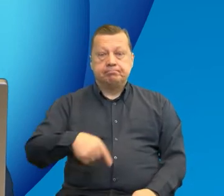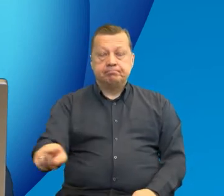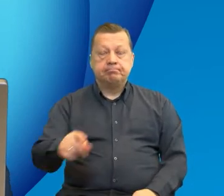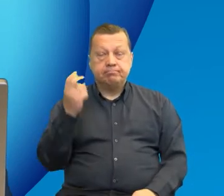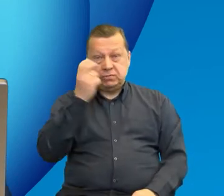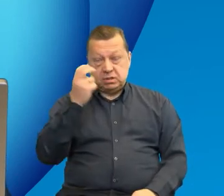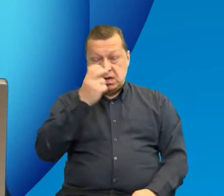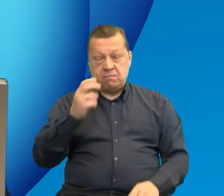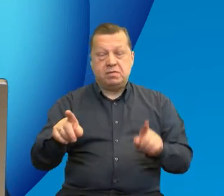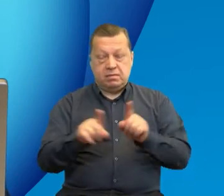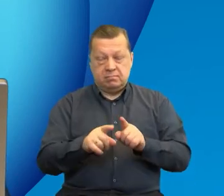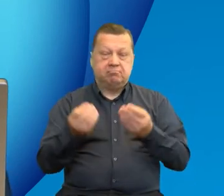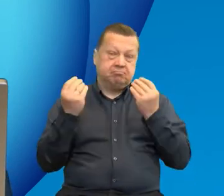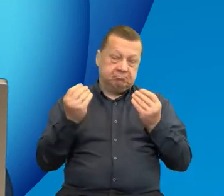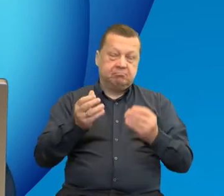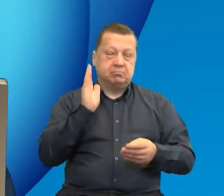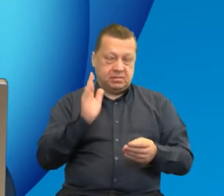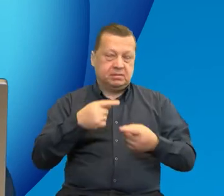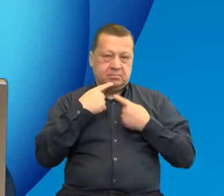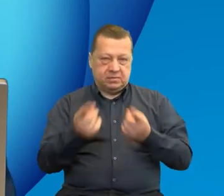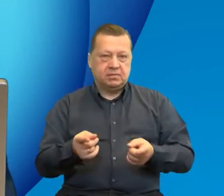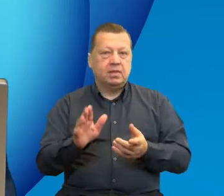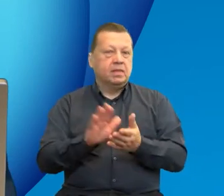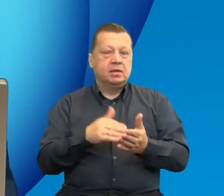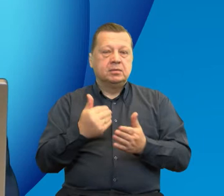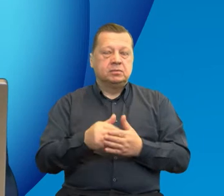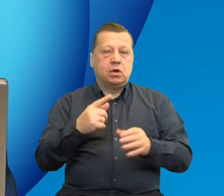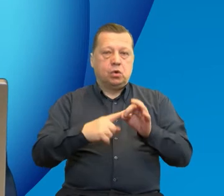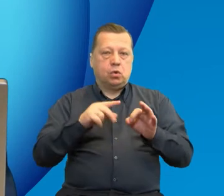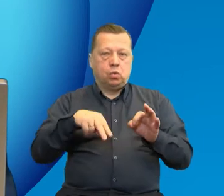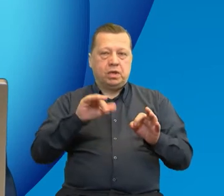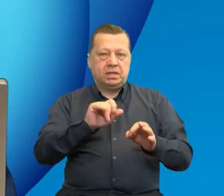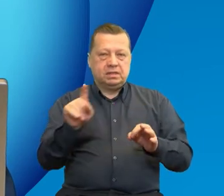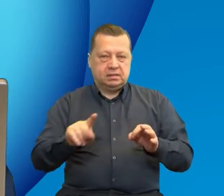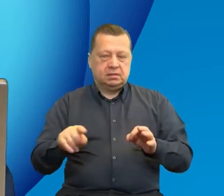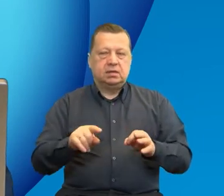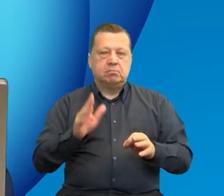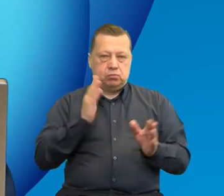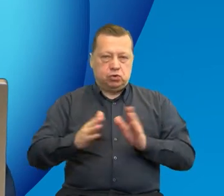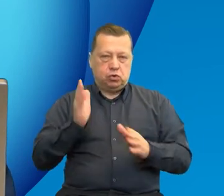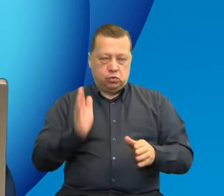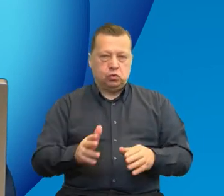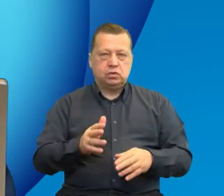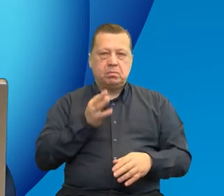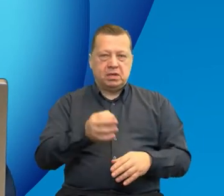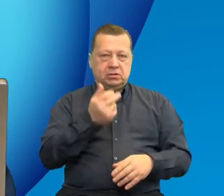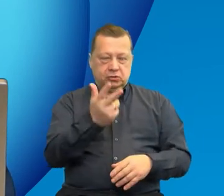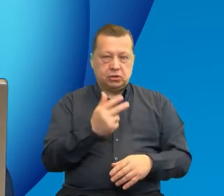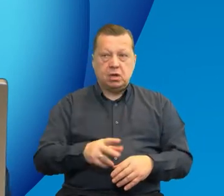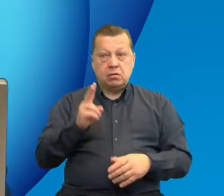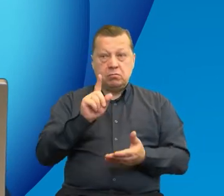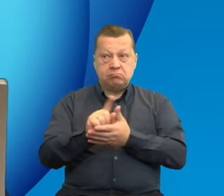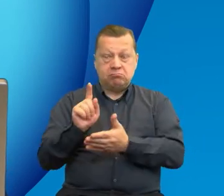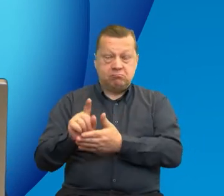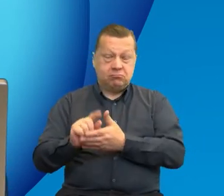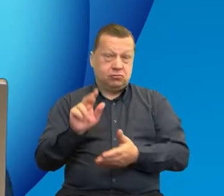ciekawostki, atrakcje dla Państwa. Przygotowaliśmy na przykład quiz. To będą trzy pytania trzech zwycięzców.